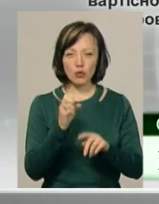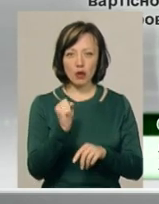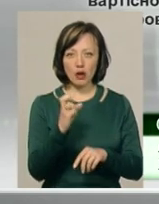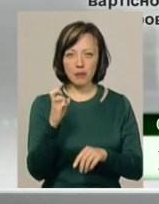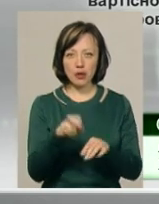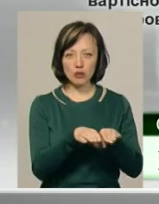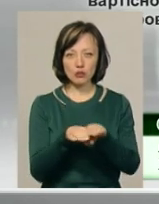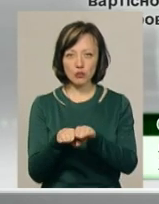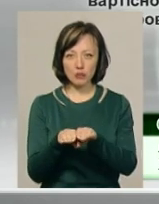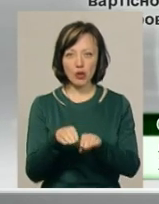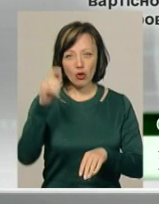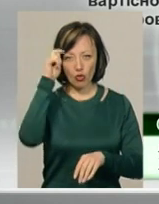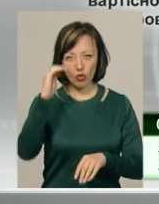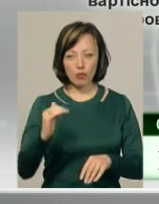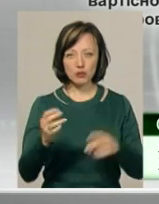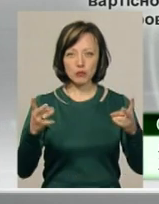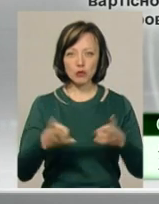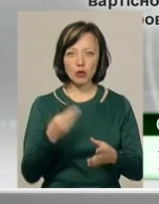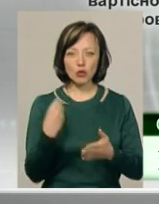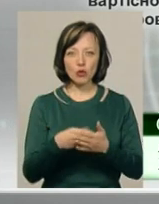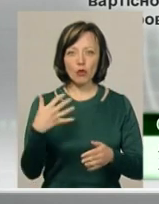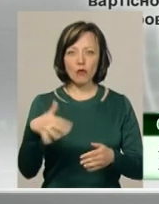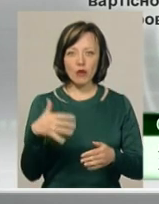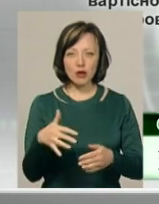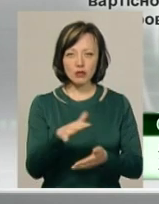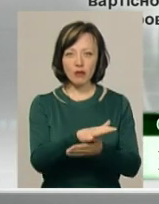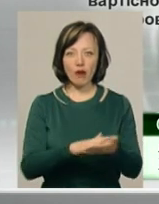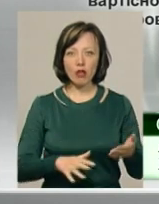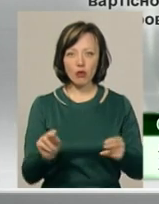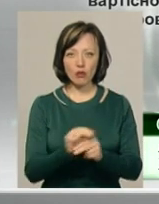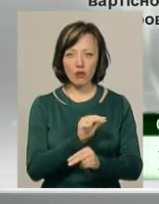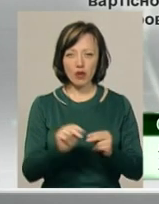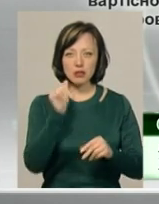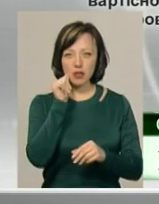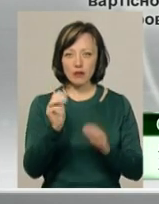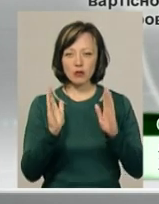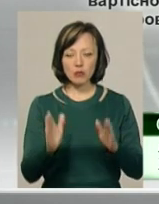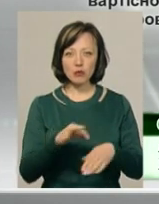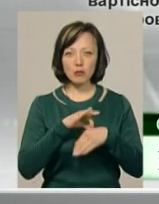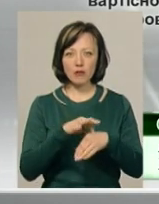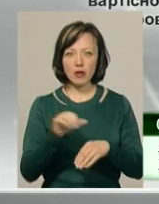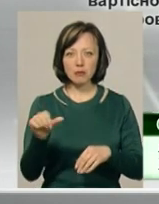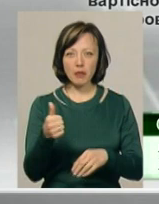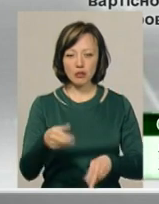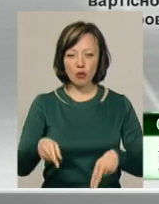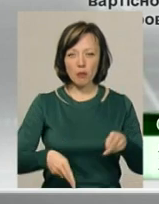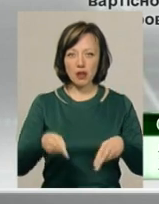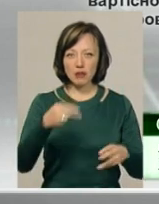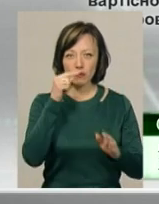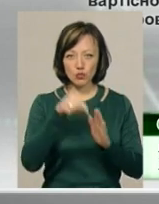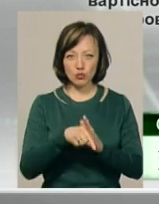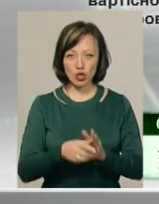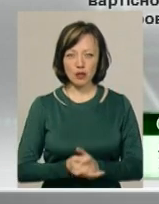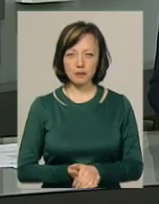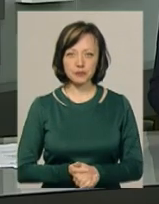ступінь. Глопчик потребує дороговартісного, тривалого лікування. Завтра йому буде проведено перше оперативне втручання.